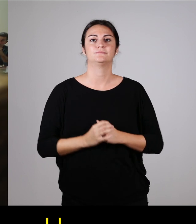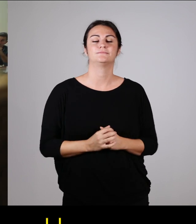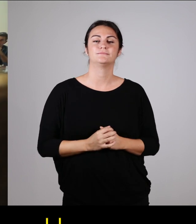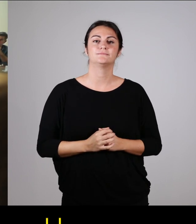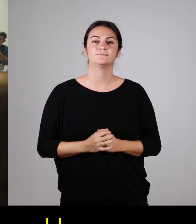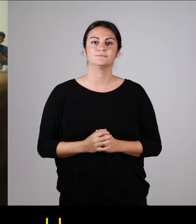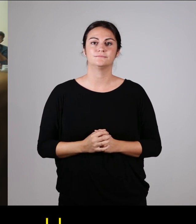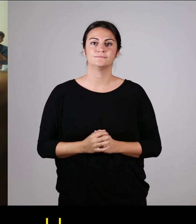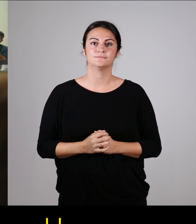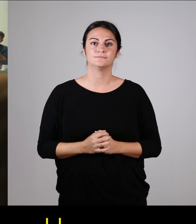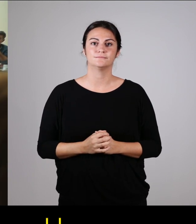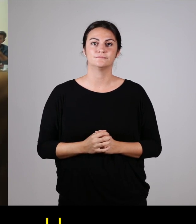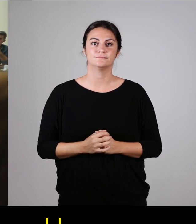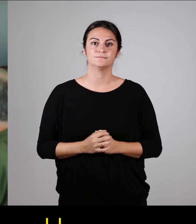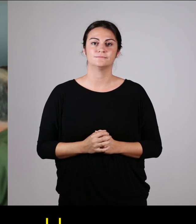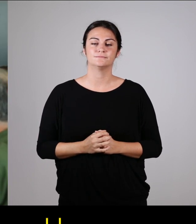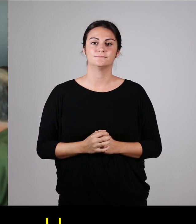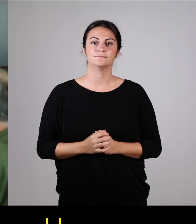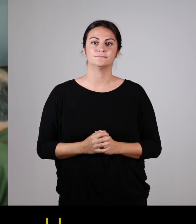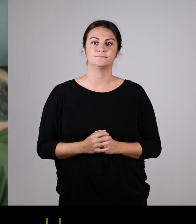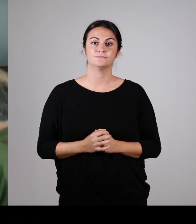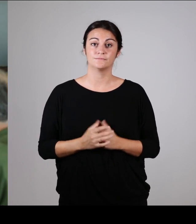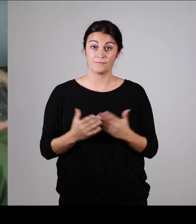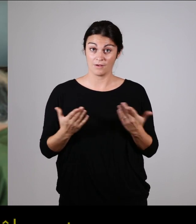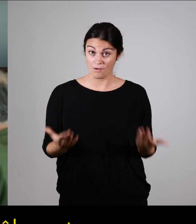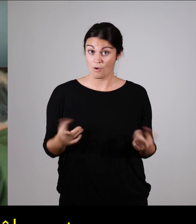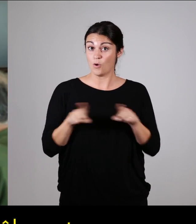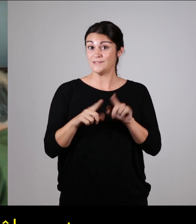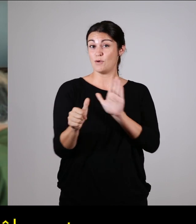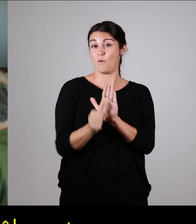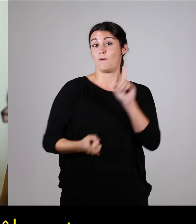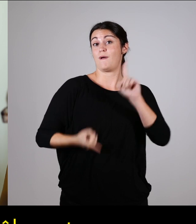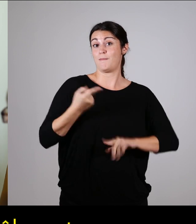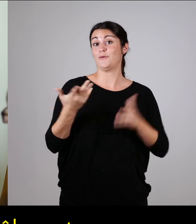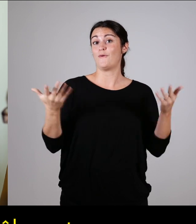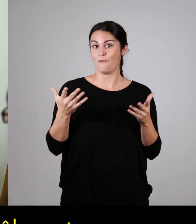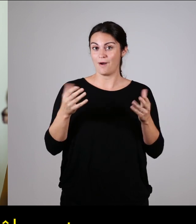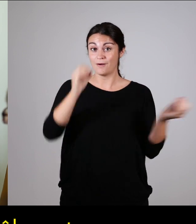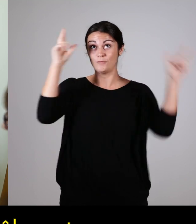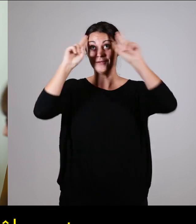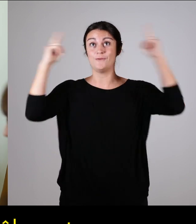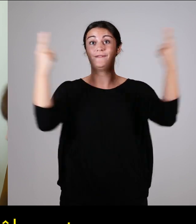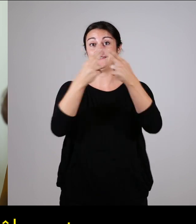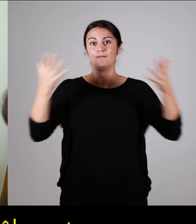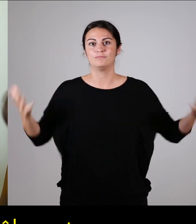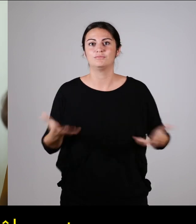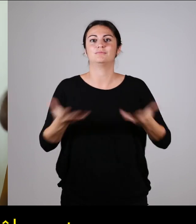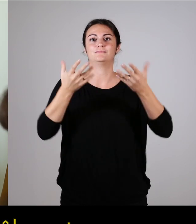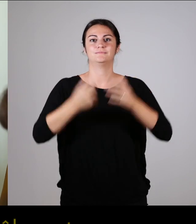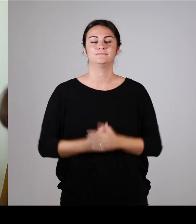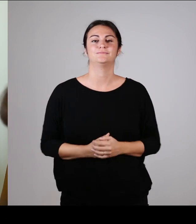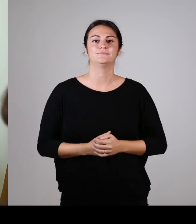l'ensemble de la communauté Pays Basque. Et enfin, elle a aussi un vrai rôle moteur pour promouvoir la conception universelle.